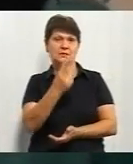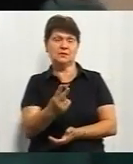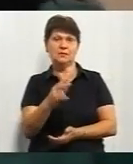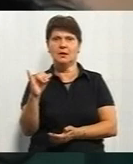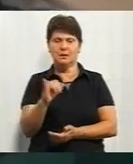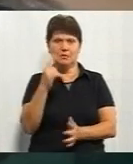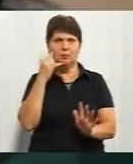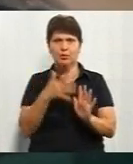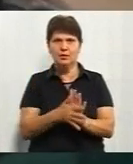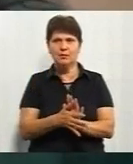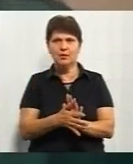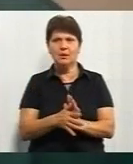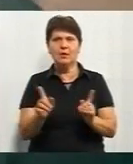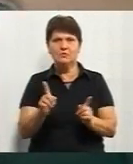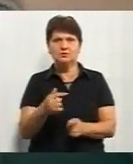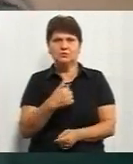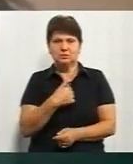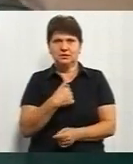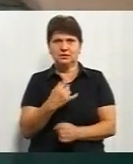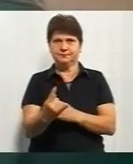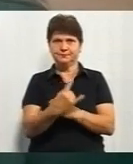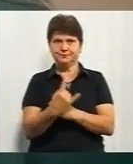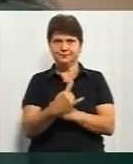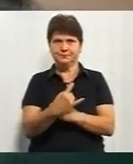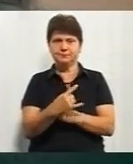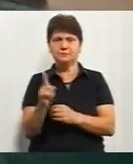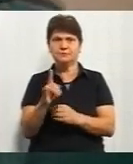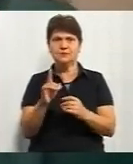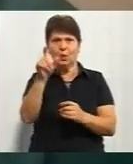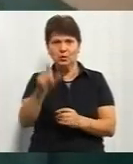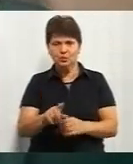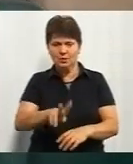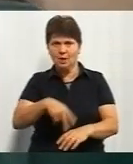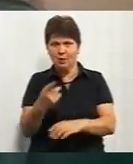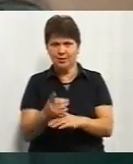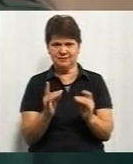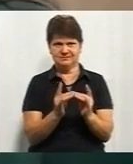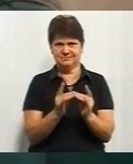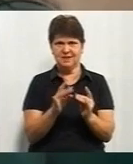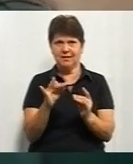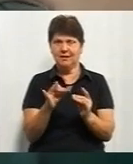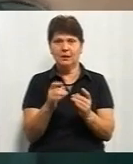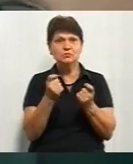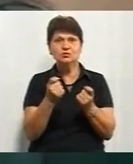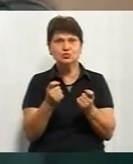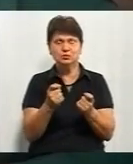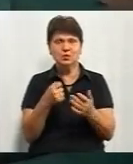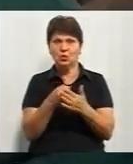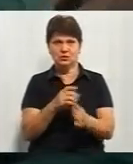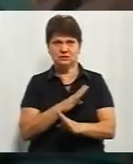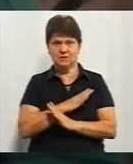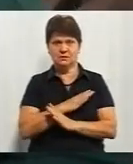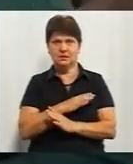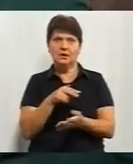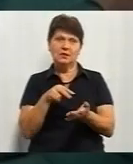і понімаю, що мені вішають лапшу, що людина впала з ліжка з такої коїчки і побилася чуть не до смерті. І